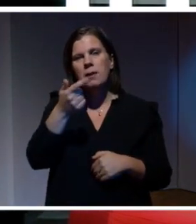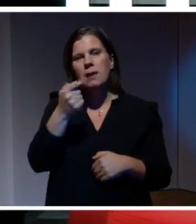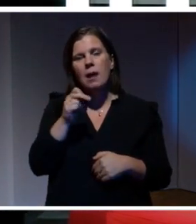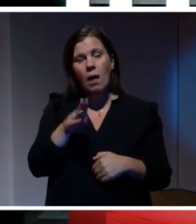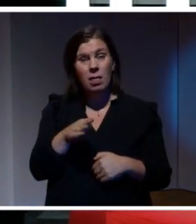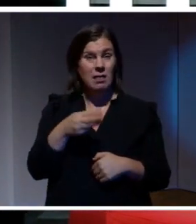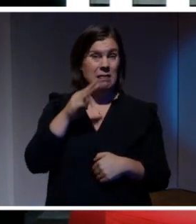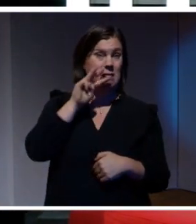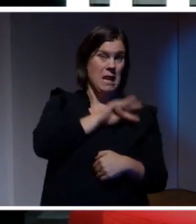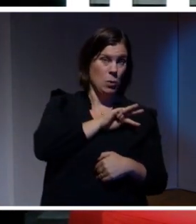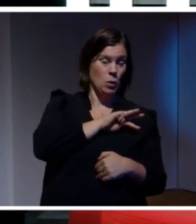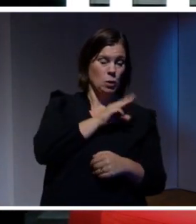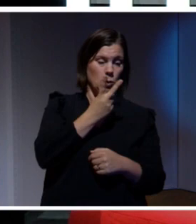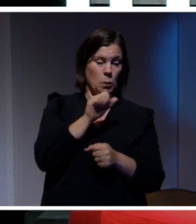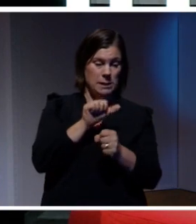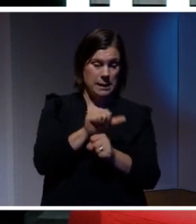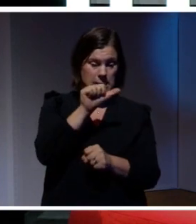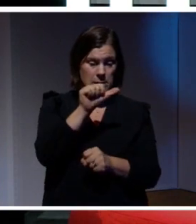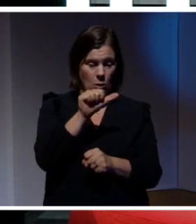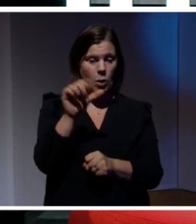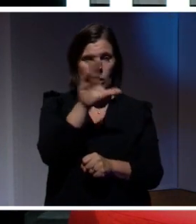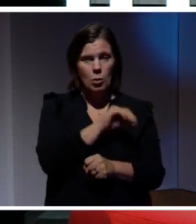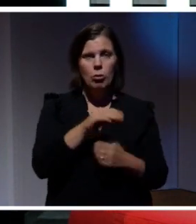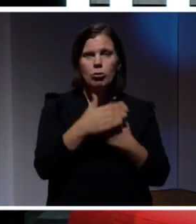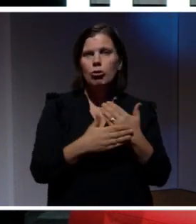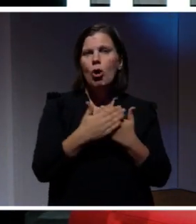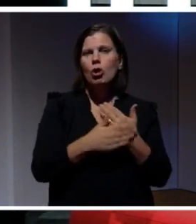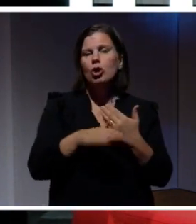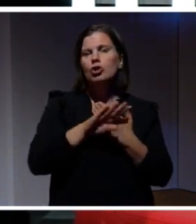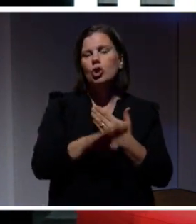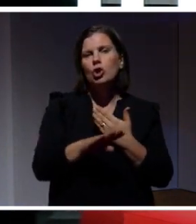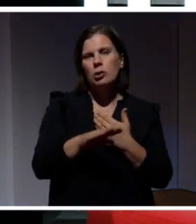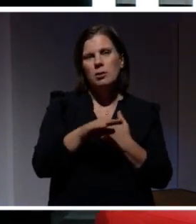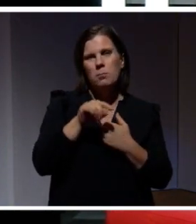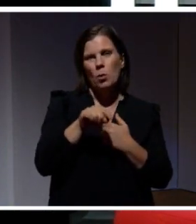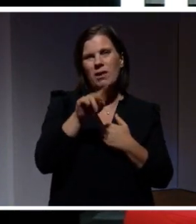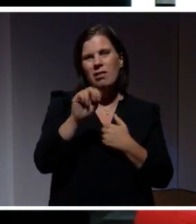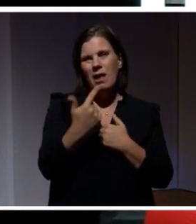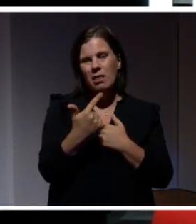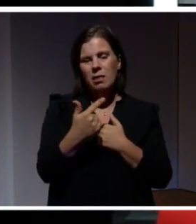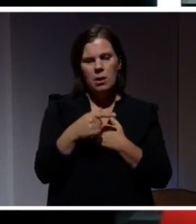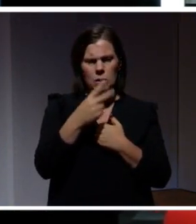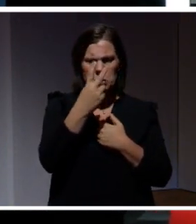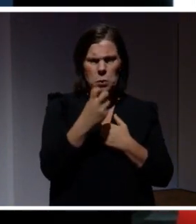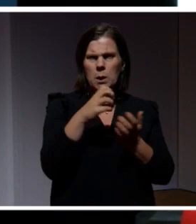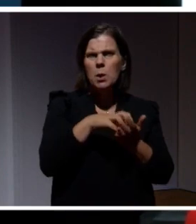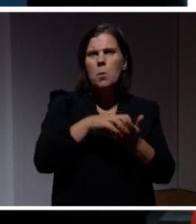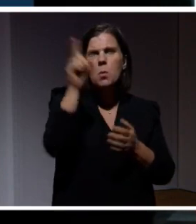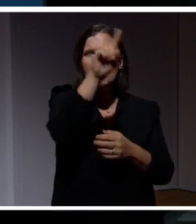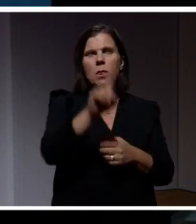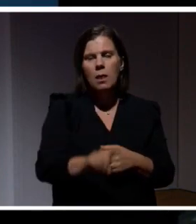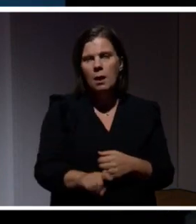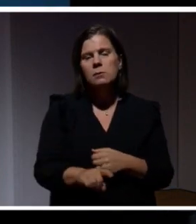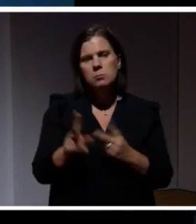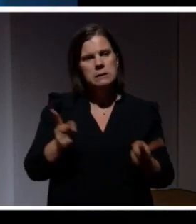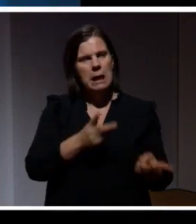För tre år sedan, 2016, så visade dataskydd.net att bara, jag tror det var 20 kommuner i Sverige, som